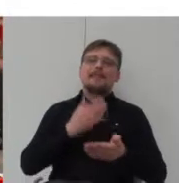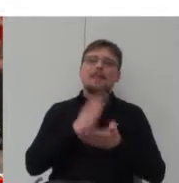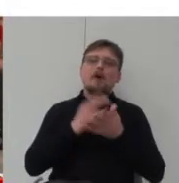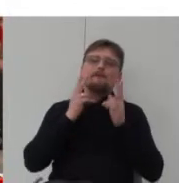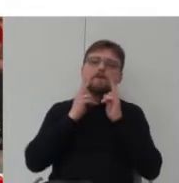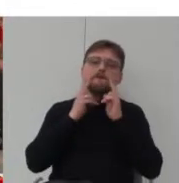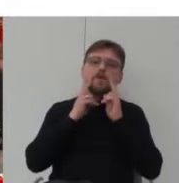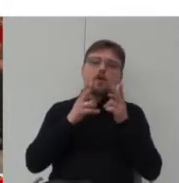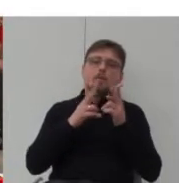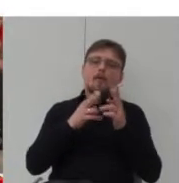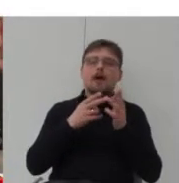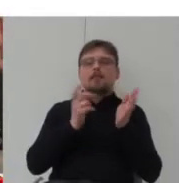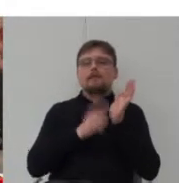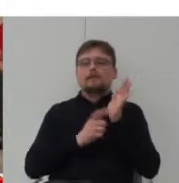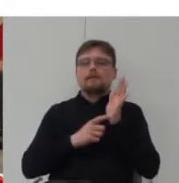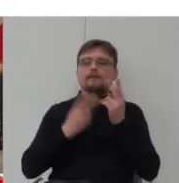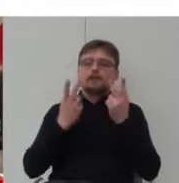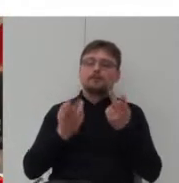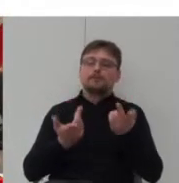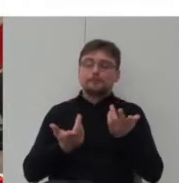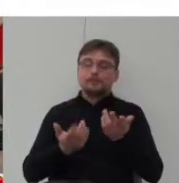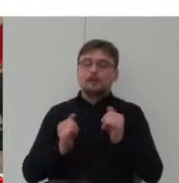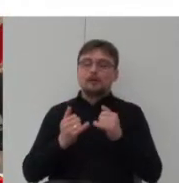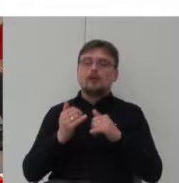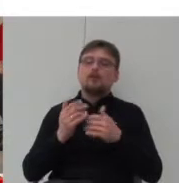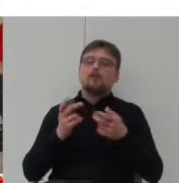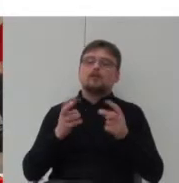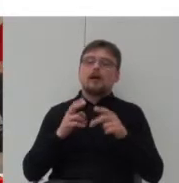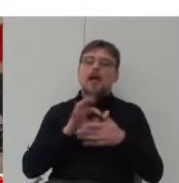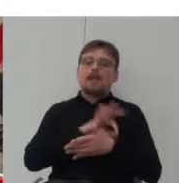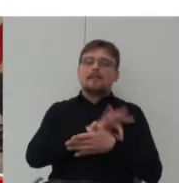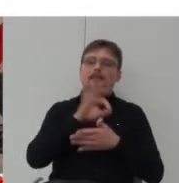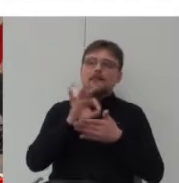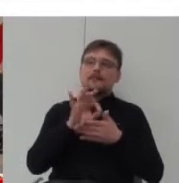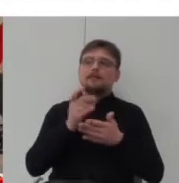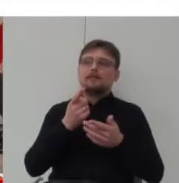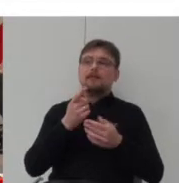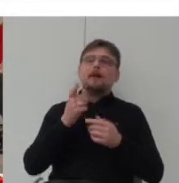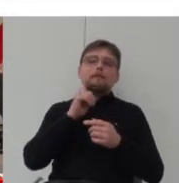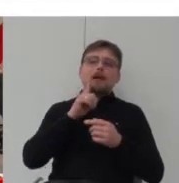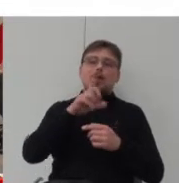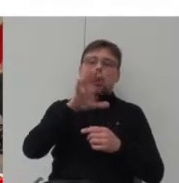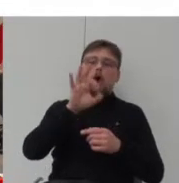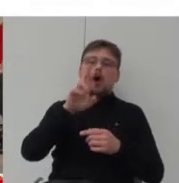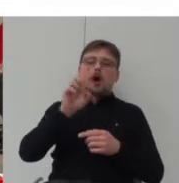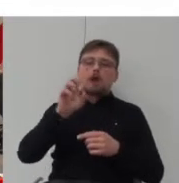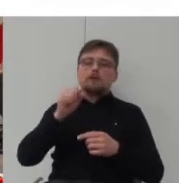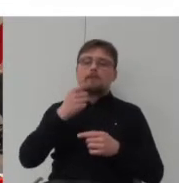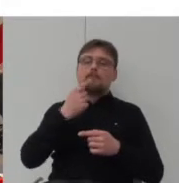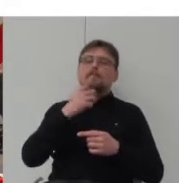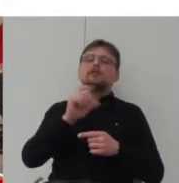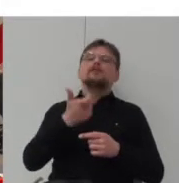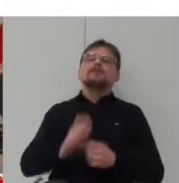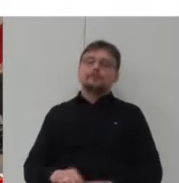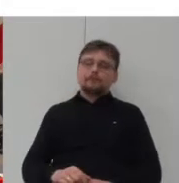jak ta architektura powinna być budowana. I Charles Correa w swojej książce Place in the Shade mówi